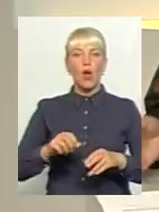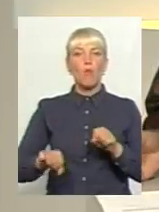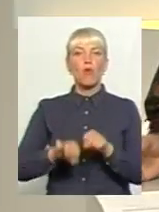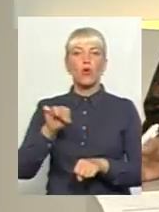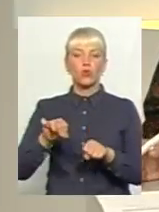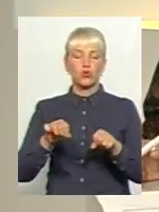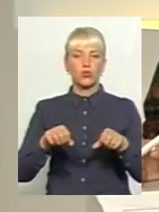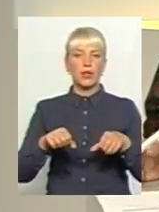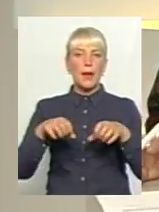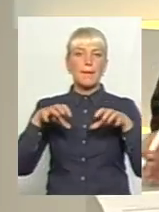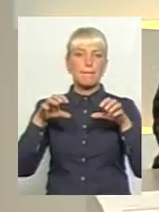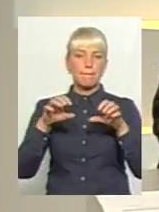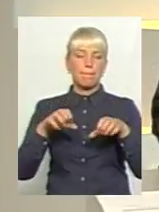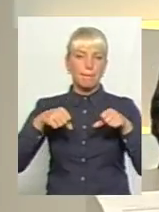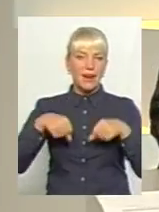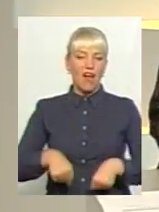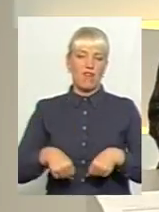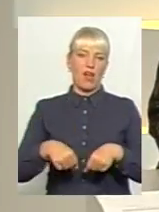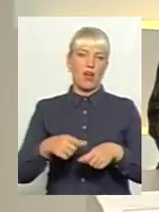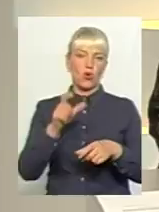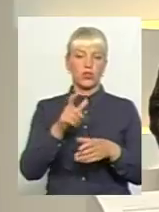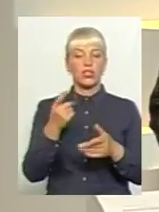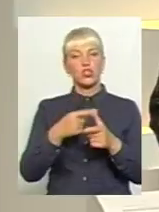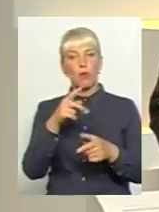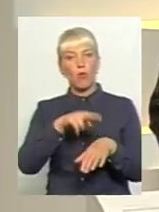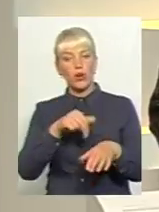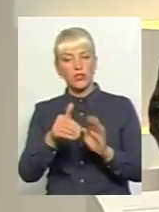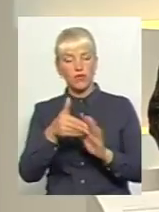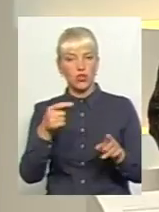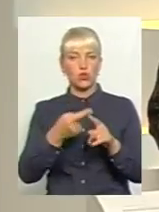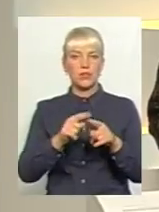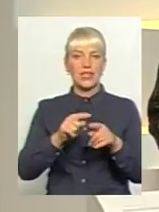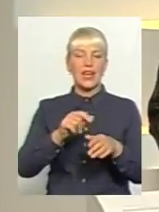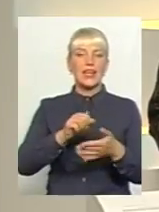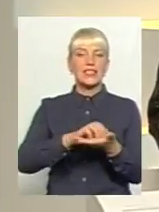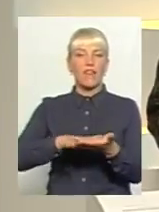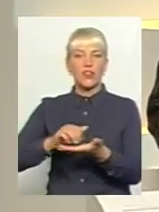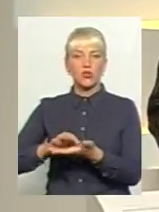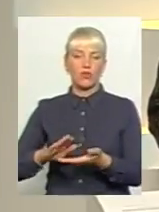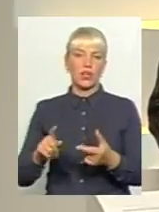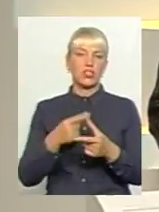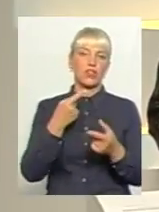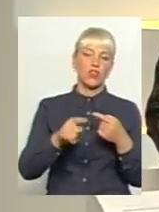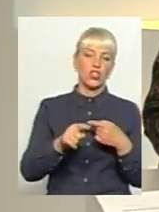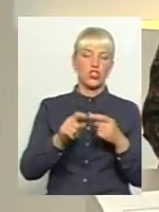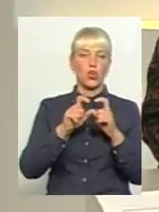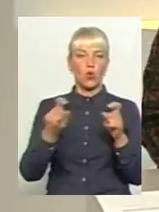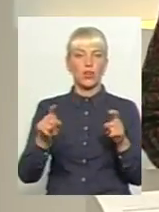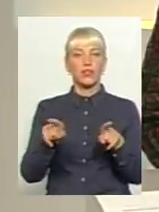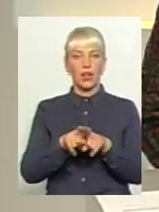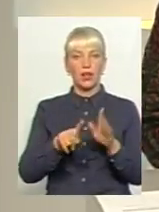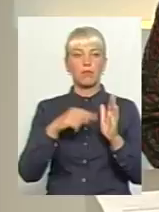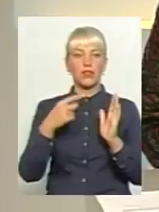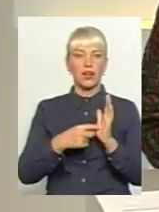Чи можна викликати до прикладу поліцію, щоб це зафіксувати? Чи можливо, якісь інші органи? Таке питання. І